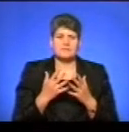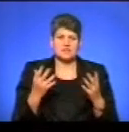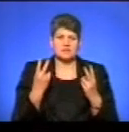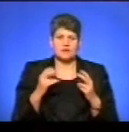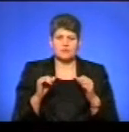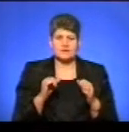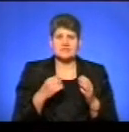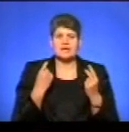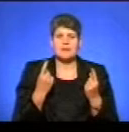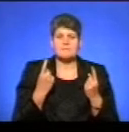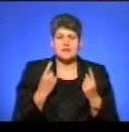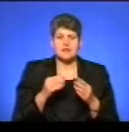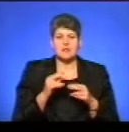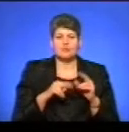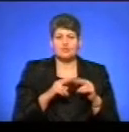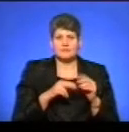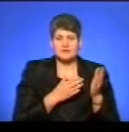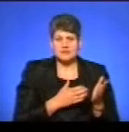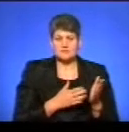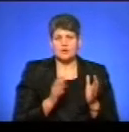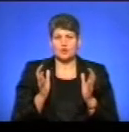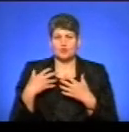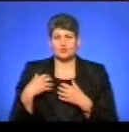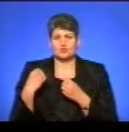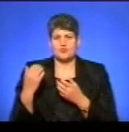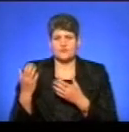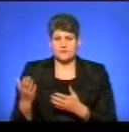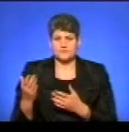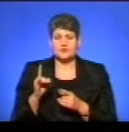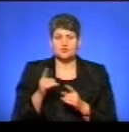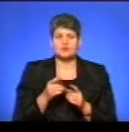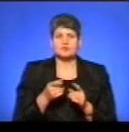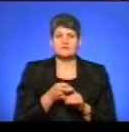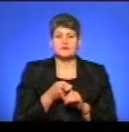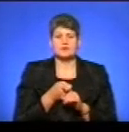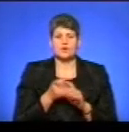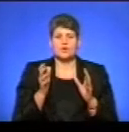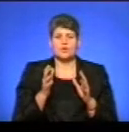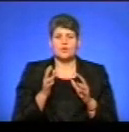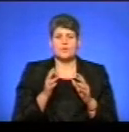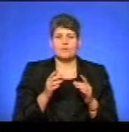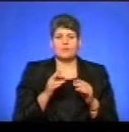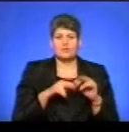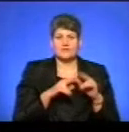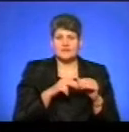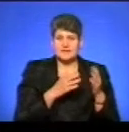Це управління капітального будівництва, яке зазначили, і управління охорони здоров'я. Що стосується управління капітального будівництва,